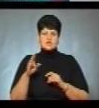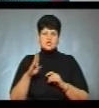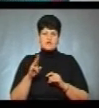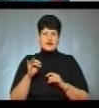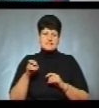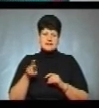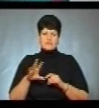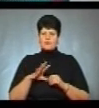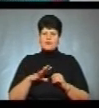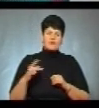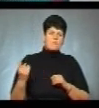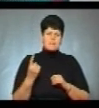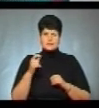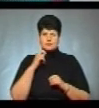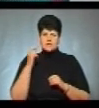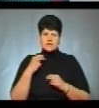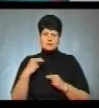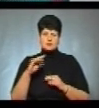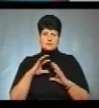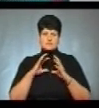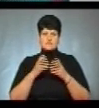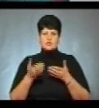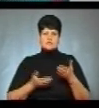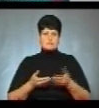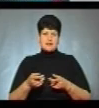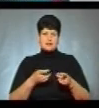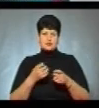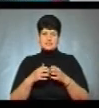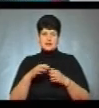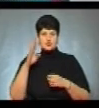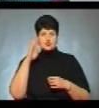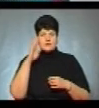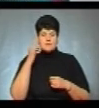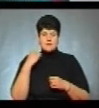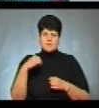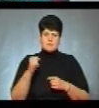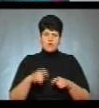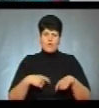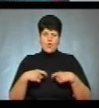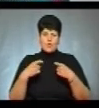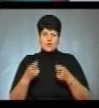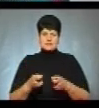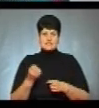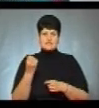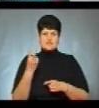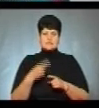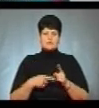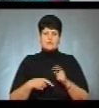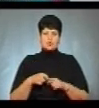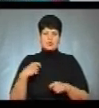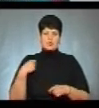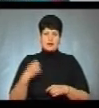він став першим українцем, чемпіоном світу з біатлону серед чоловіків, перемігши в гонці переслідувані на 12,5